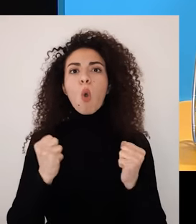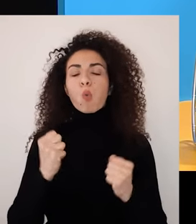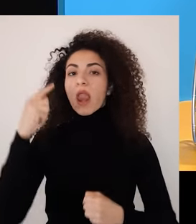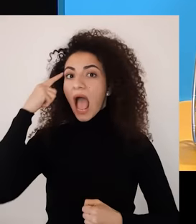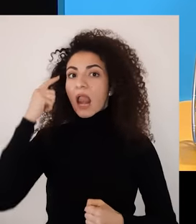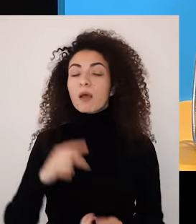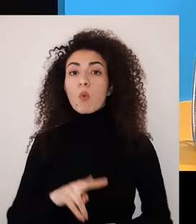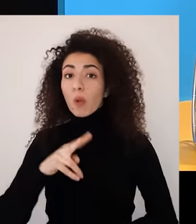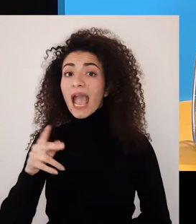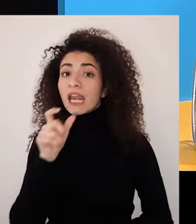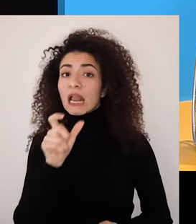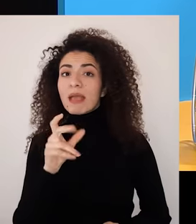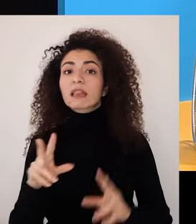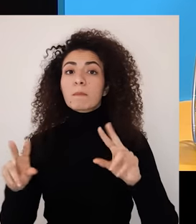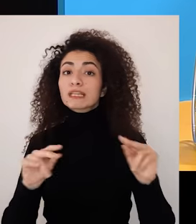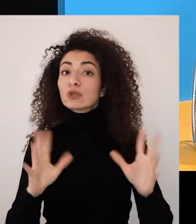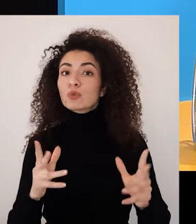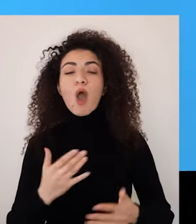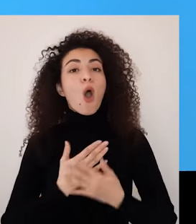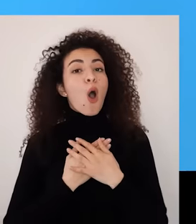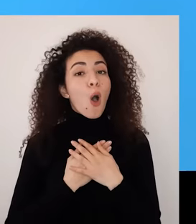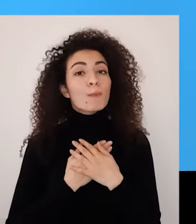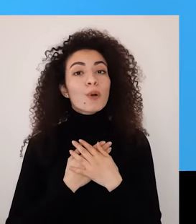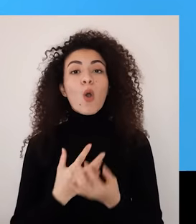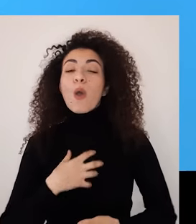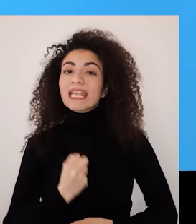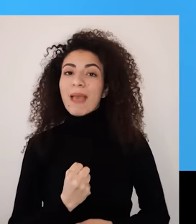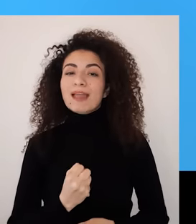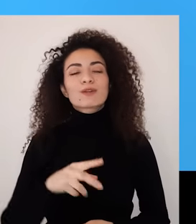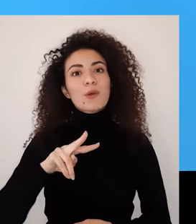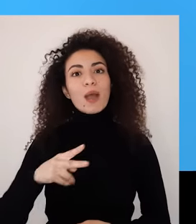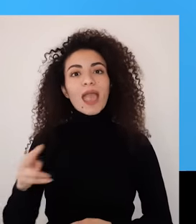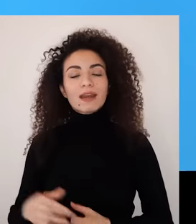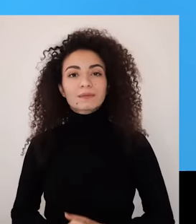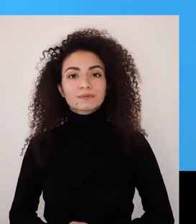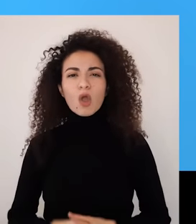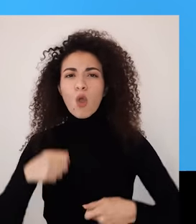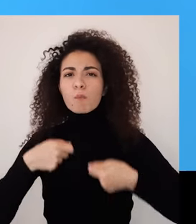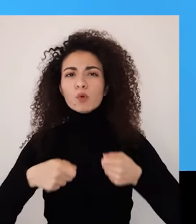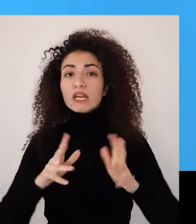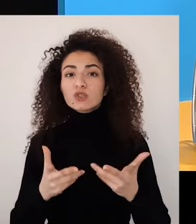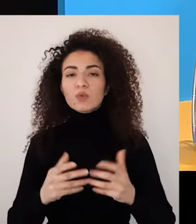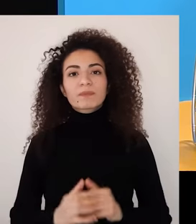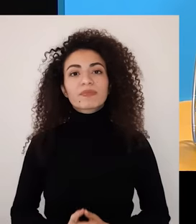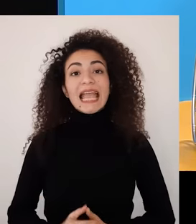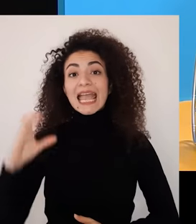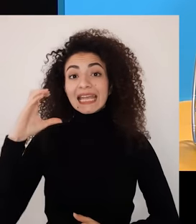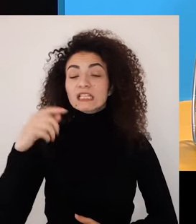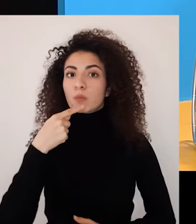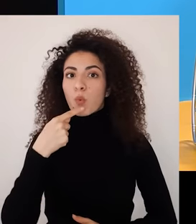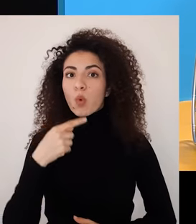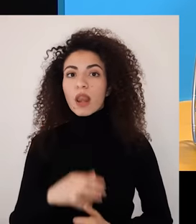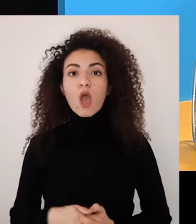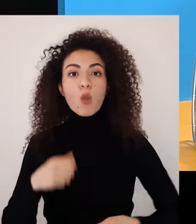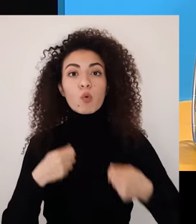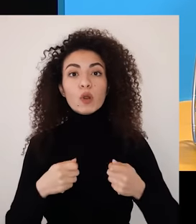مرونة شو هي الكلمات اللي بتخطر ع بالك؟ أغلبية الأحيان الكلمات اللي بنذكرها هي تحط الصعوبات